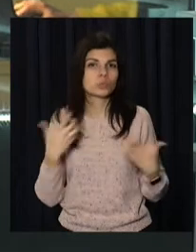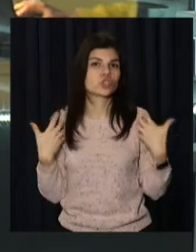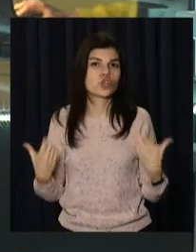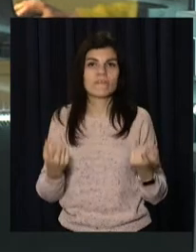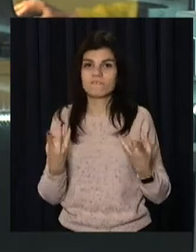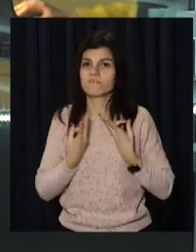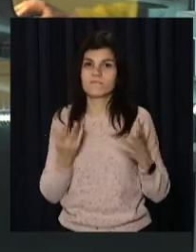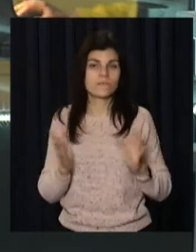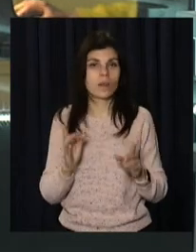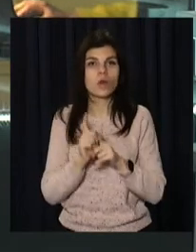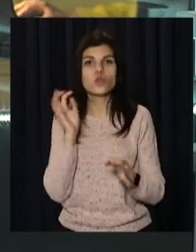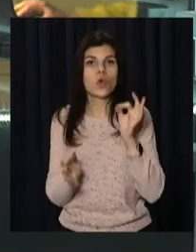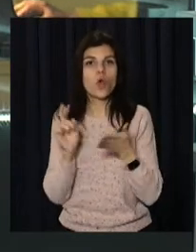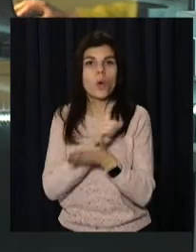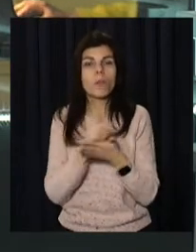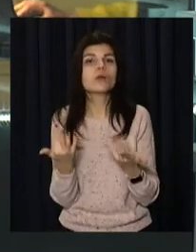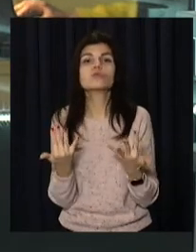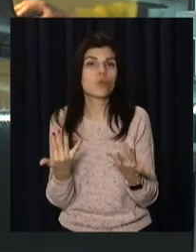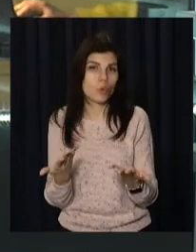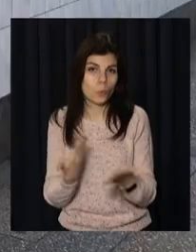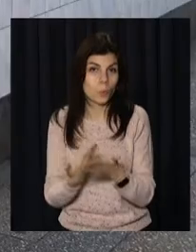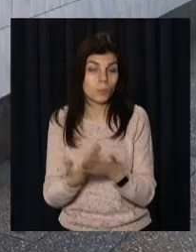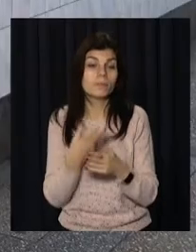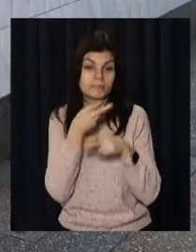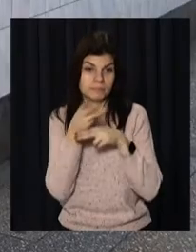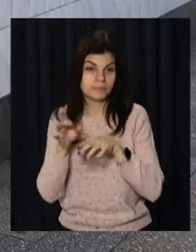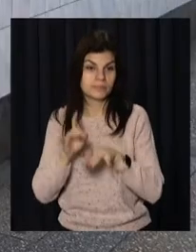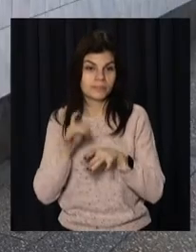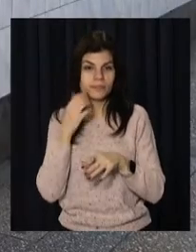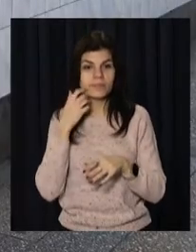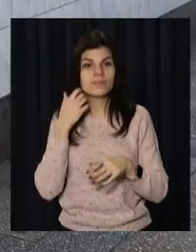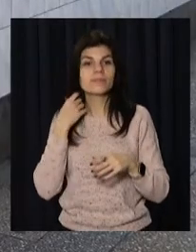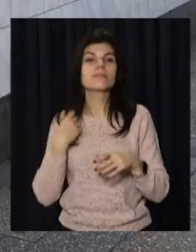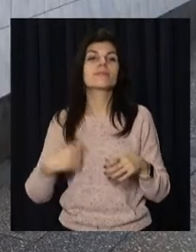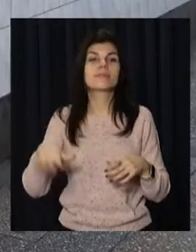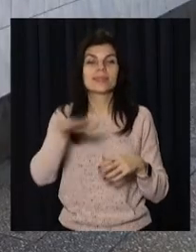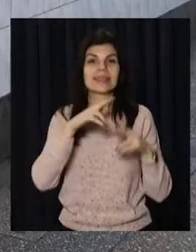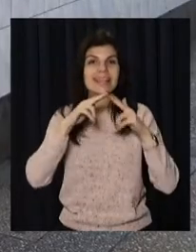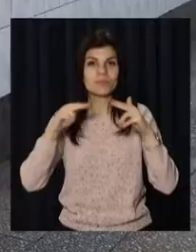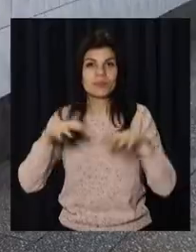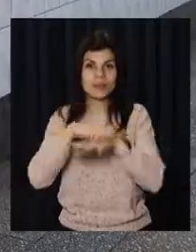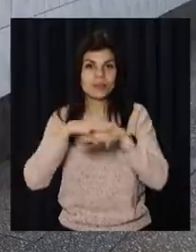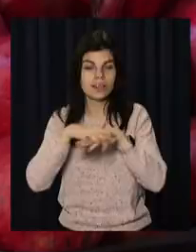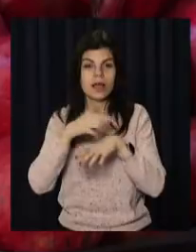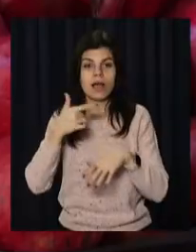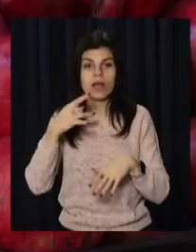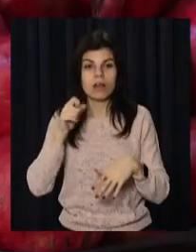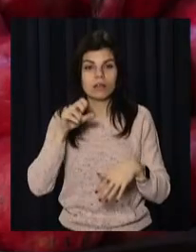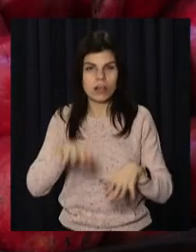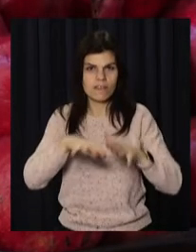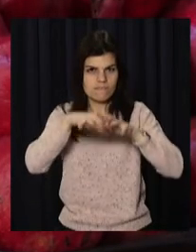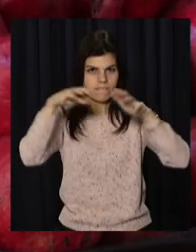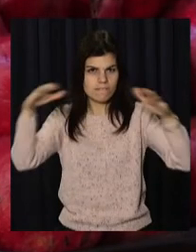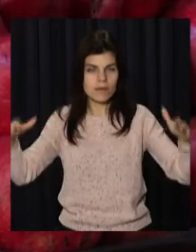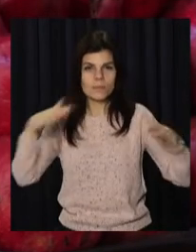здоров'ю – дивіться в наступному сюжеті. На прилавках одного із дніпровських ринків гранату чимало. Плоди